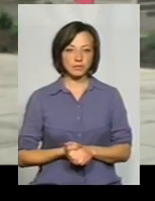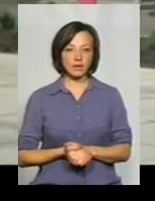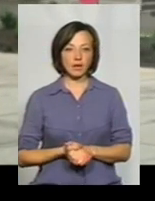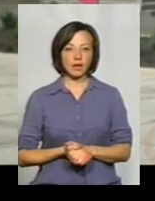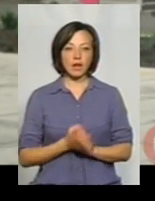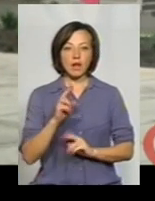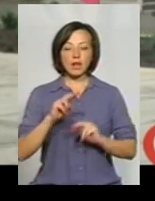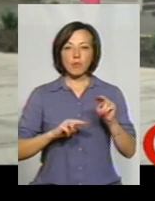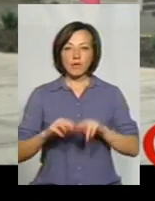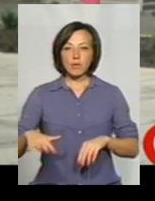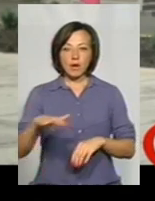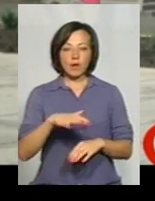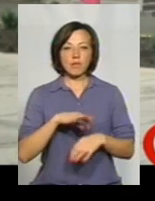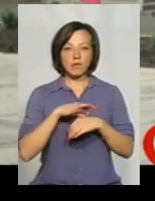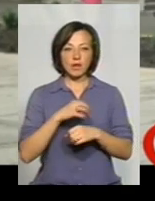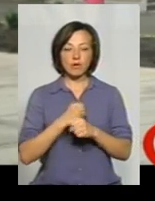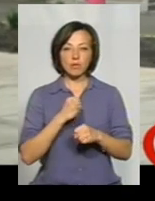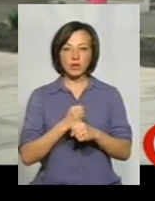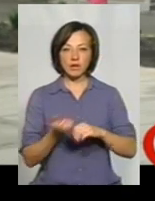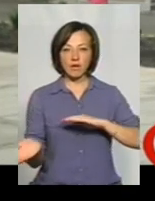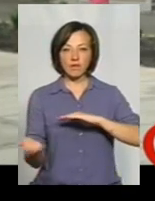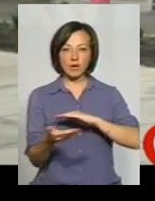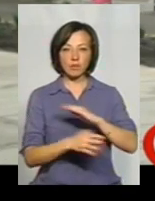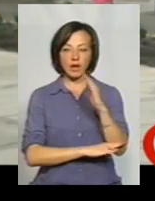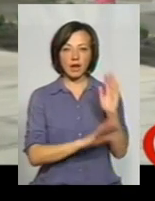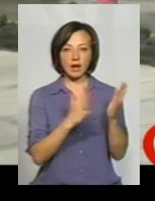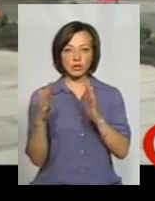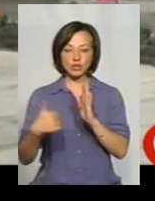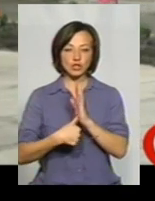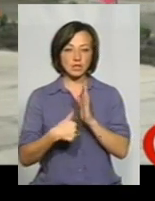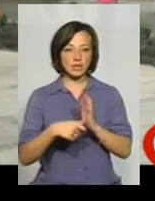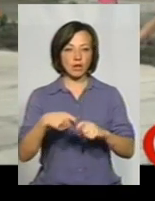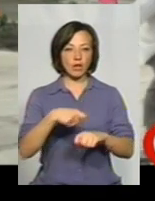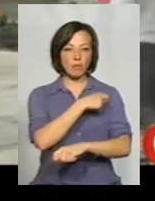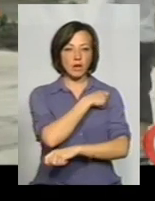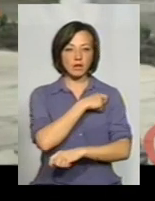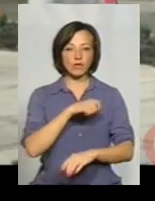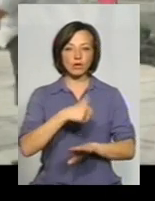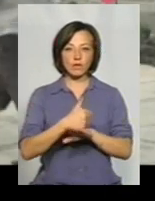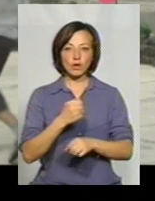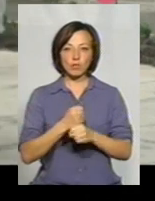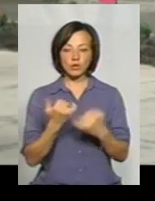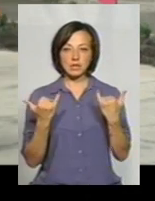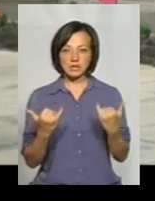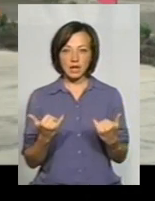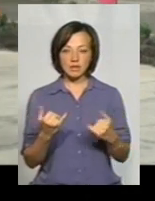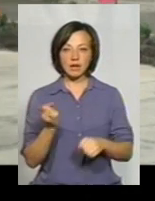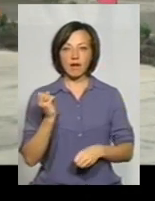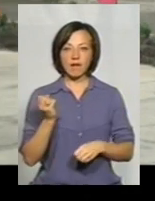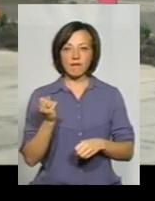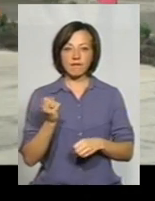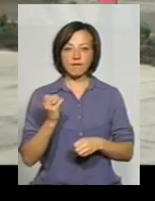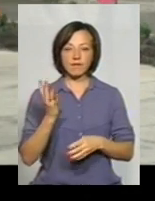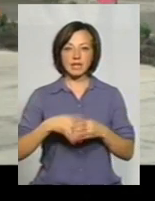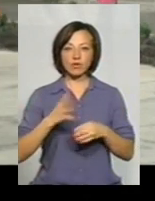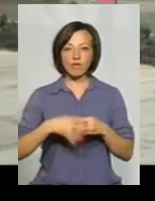будівельному майданчику провели роботи із вирубки лісу протяжність 6 кілометрів. Основні роботи, які проводяться зараз – фрезерування дороги.